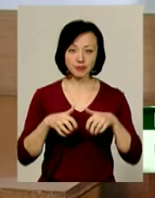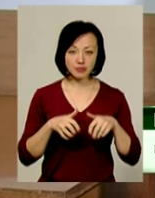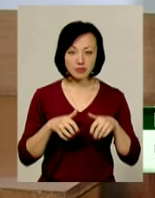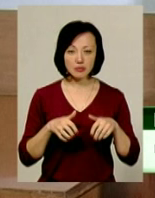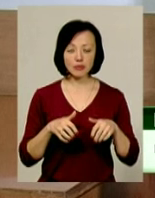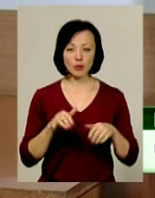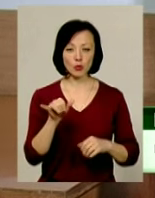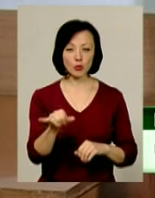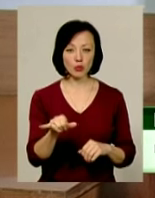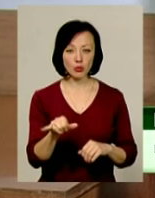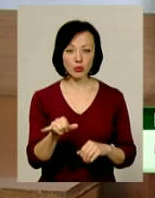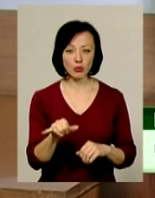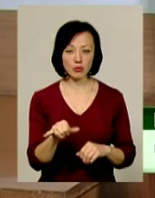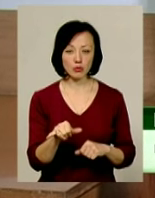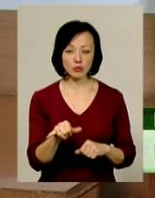вирвати його.